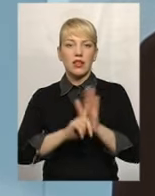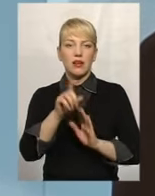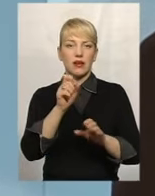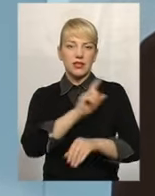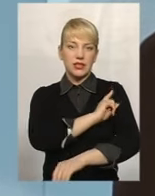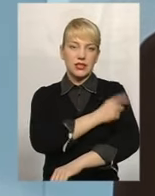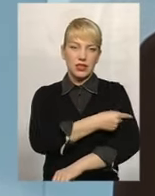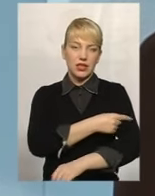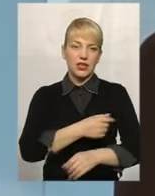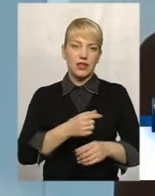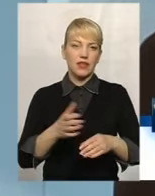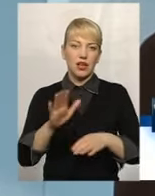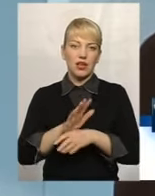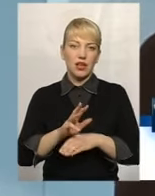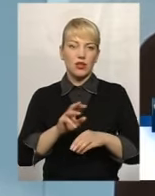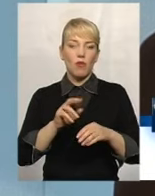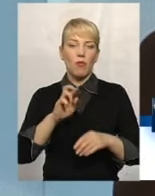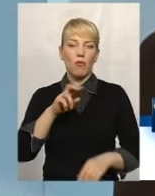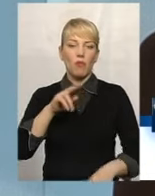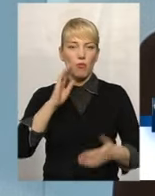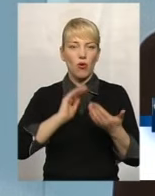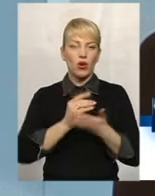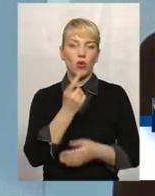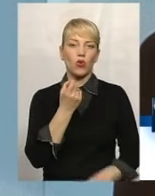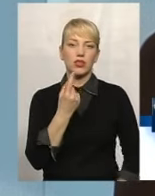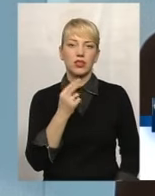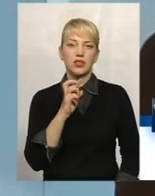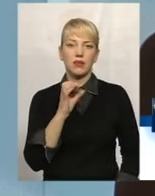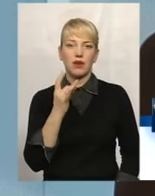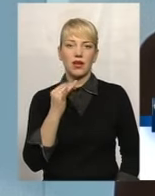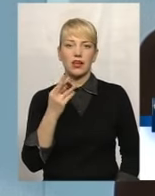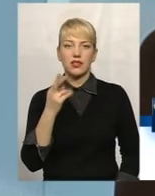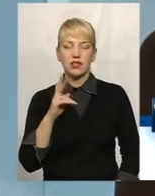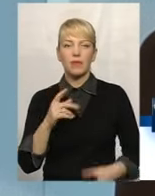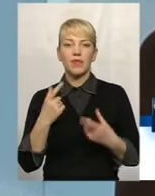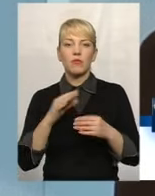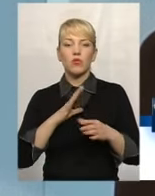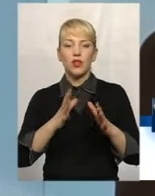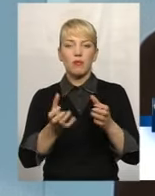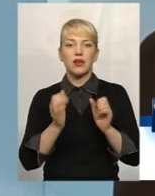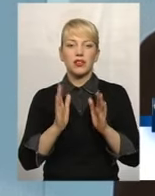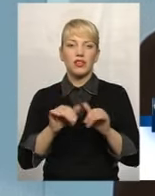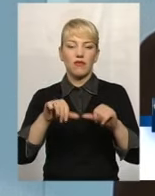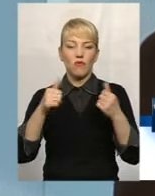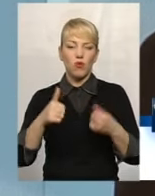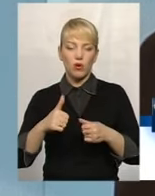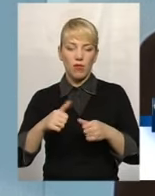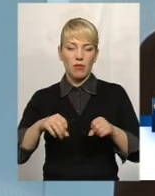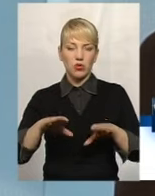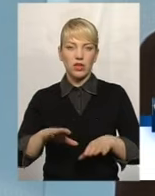наказ Мінсоцполітики тільки з 11 березня. Де була прийнята сама форма постанови. І тільки після цієї дати